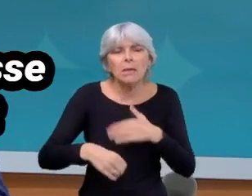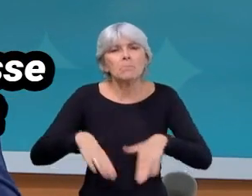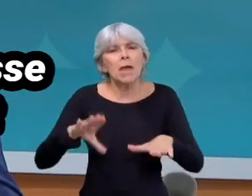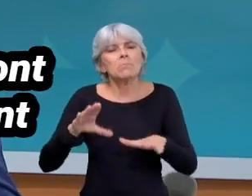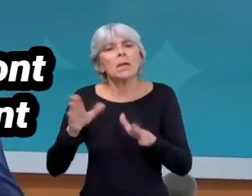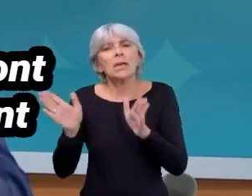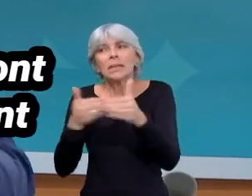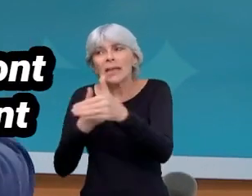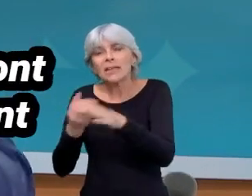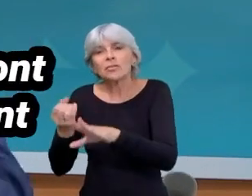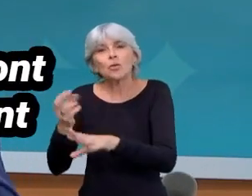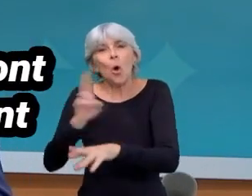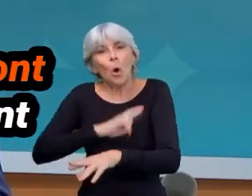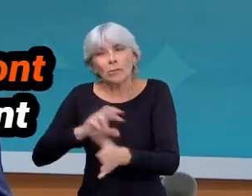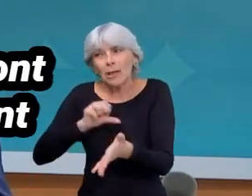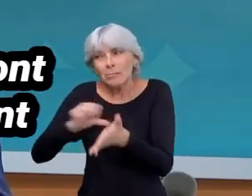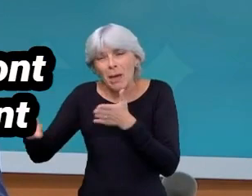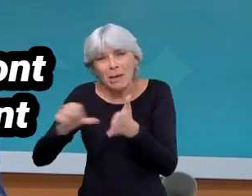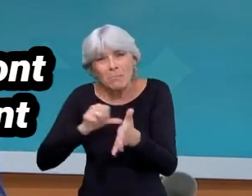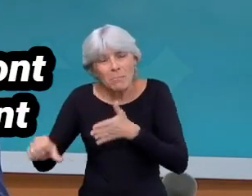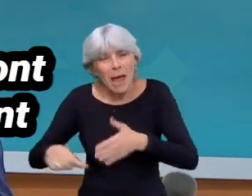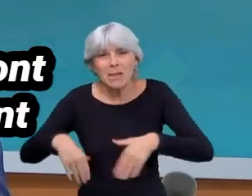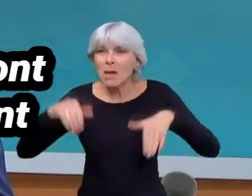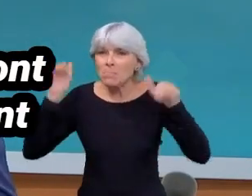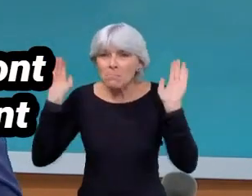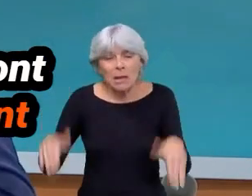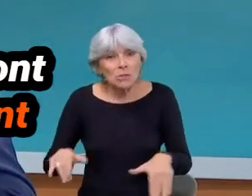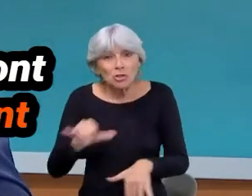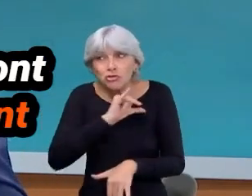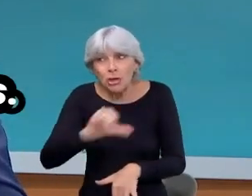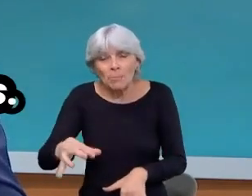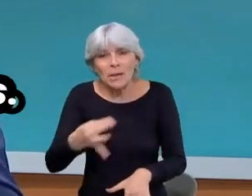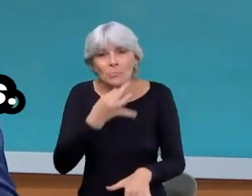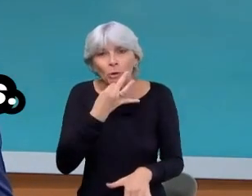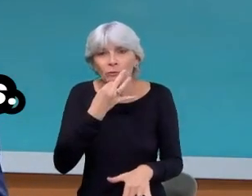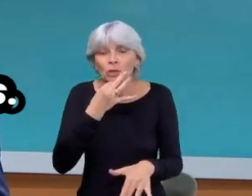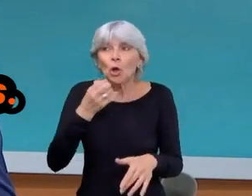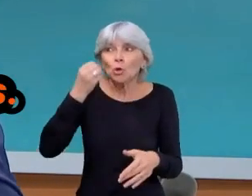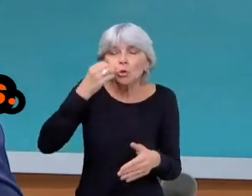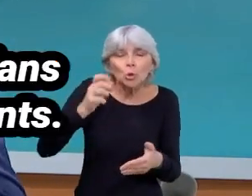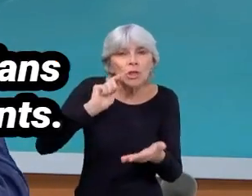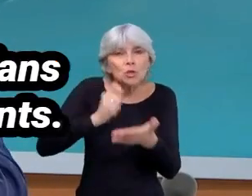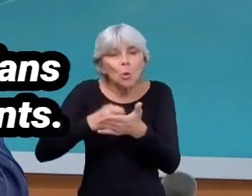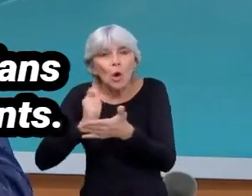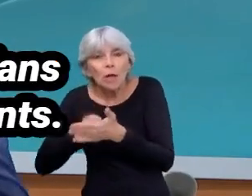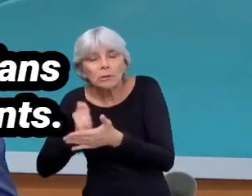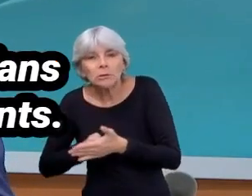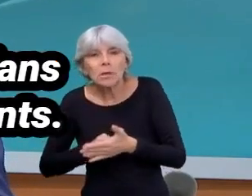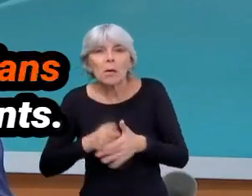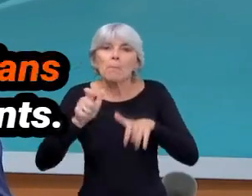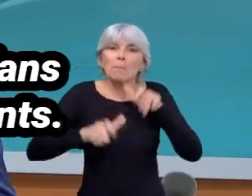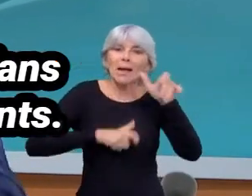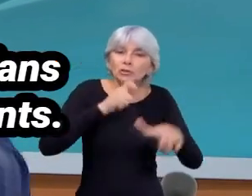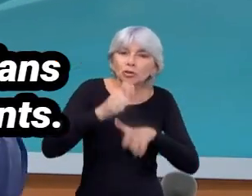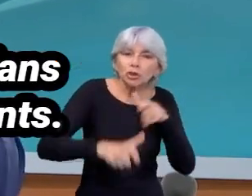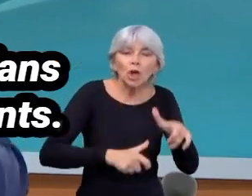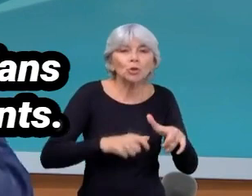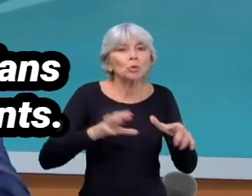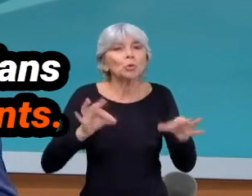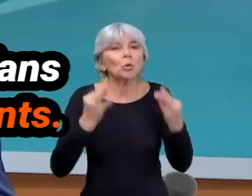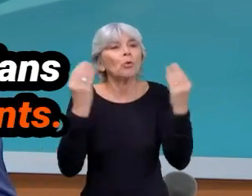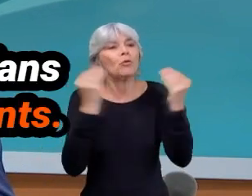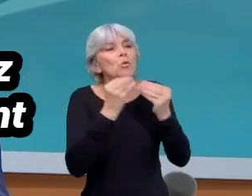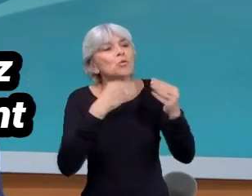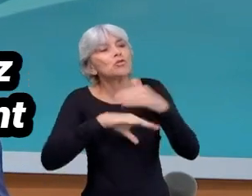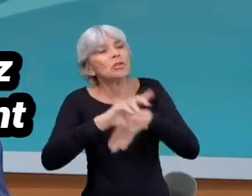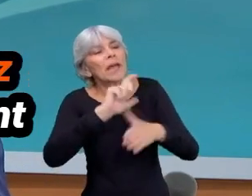retraite dont ils ne verront jamais la couleur puisqu'ils ne sont pas régularisés, qui consomment tous les jours, qui sont intégrés. C'est les gens que vous trouvez dans les arrières-cuisines